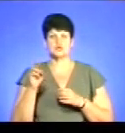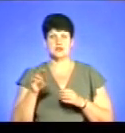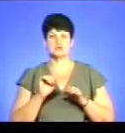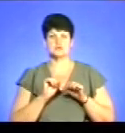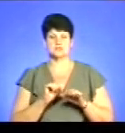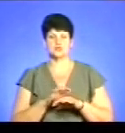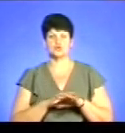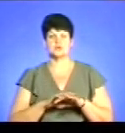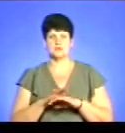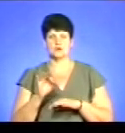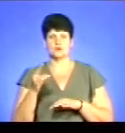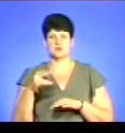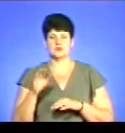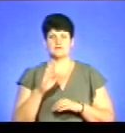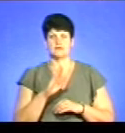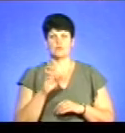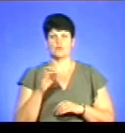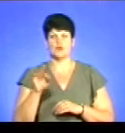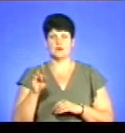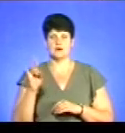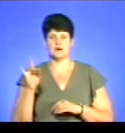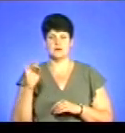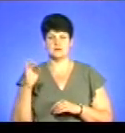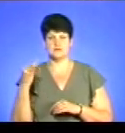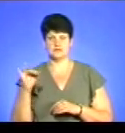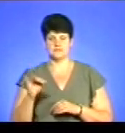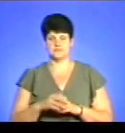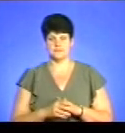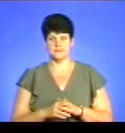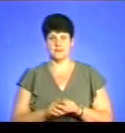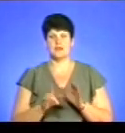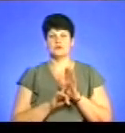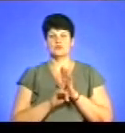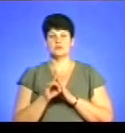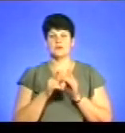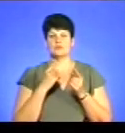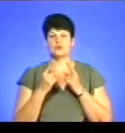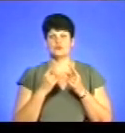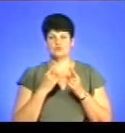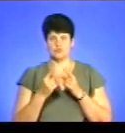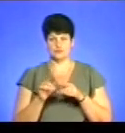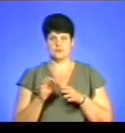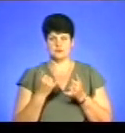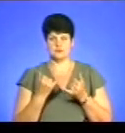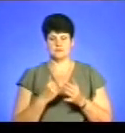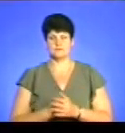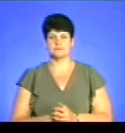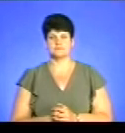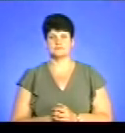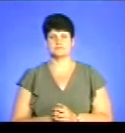облдержадміністрації Вадим Боярський. Доброго вечора. Розпочнемо розмову уже за мить, а поки в ефірі сюжет.